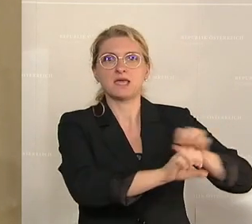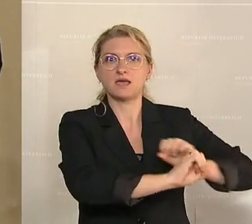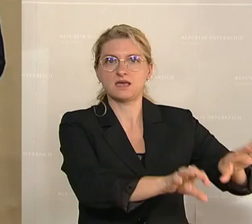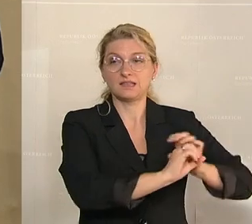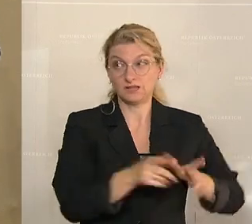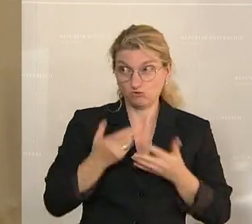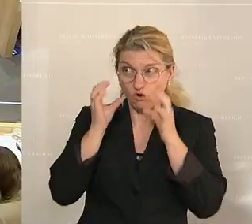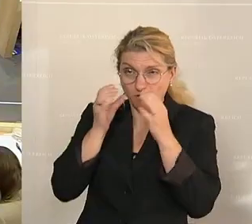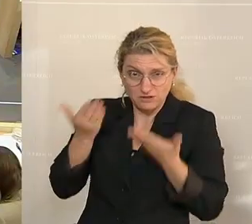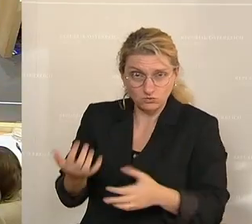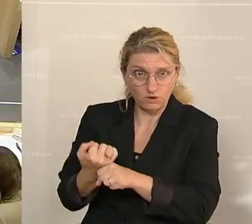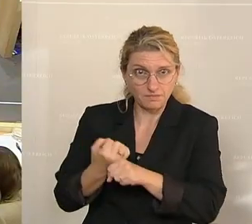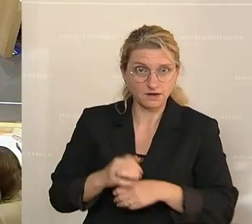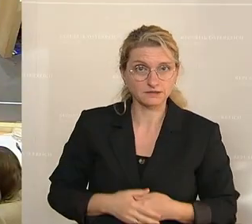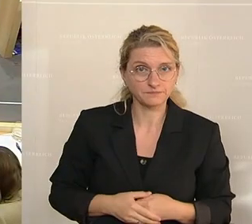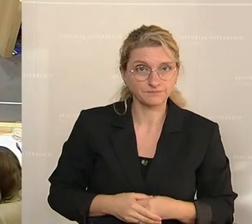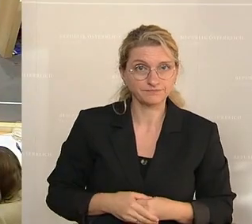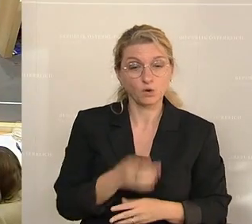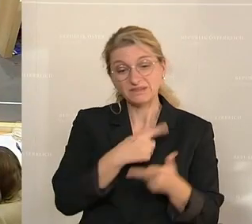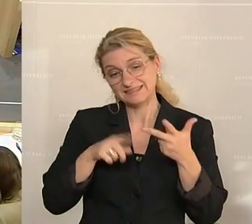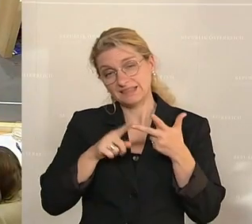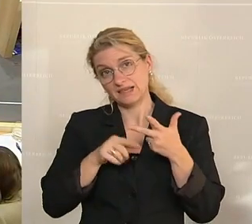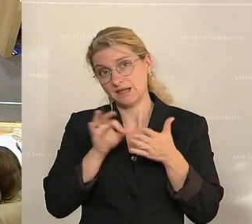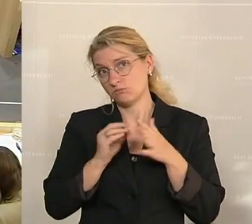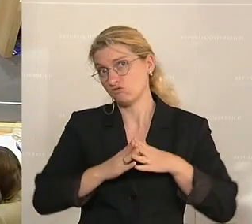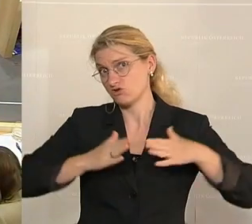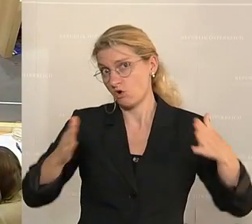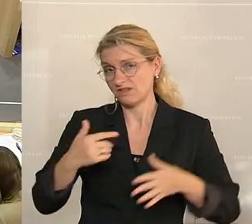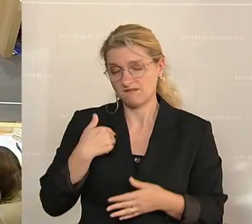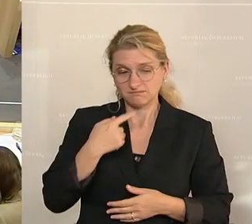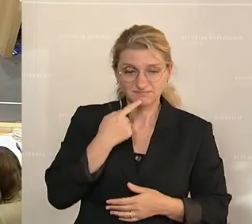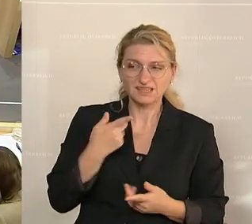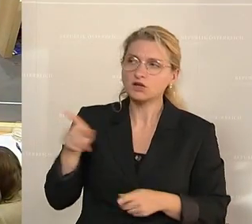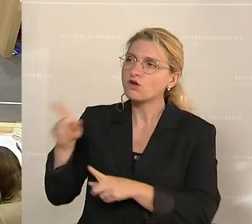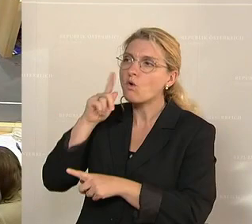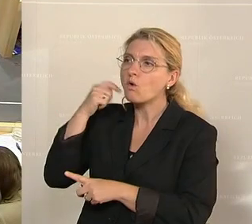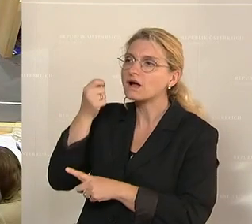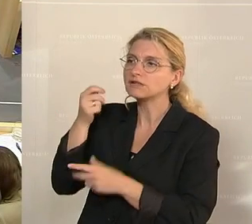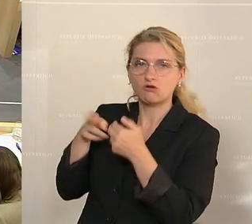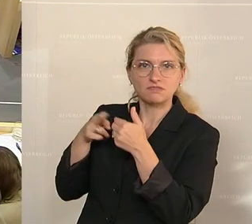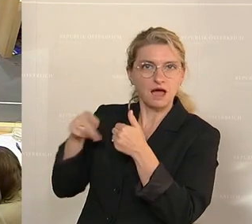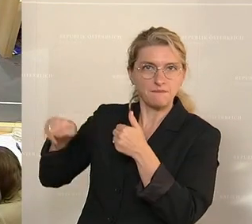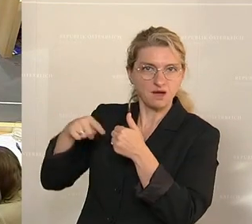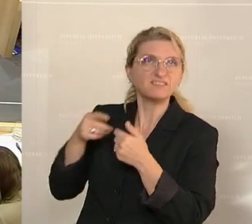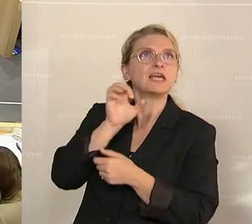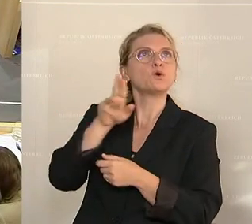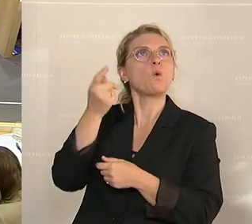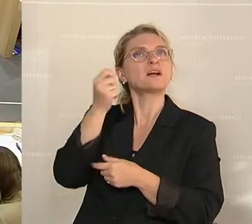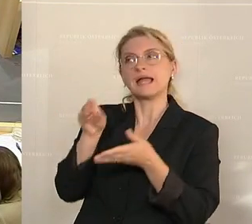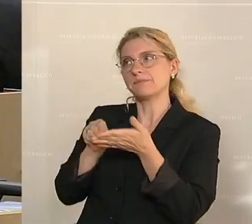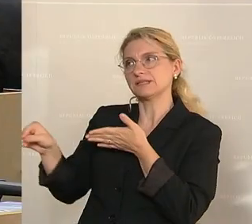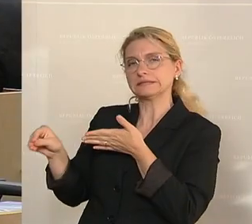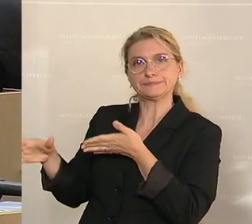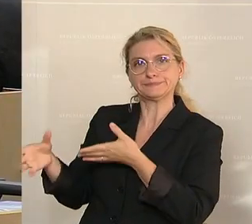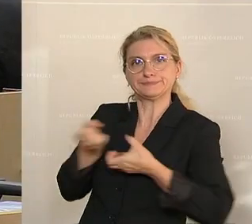hat. Und der dritte große Punkt, warum man gesagt hat, dass man kann den ungarischen Nachbarn keine EU-Gelder mehr auszahlen, das ist doch jener